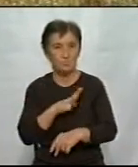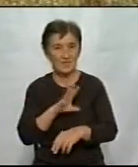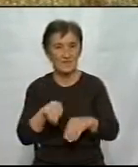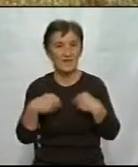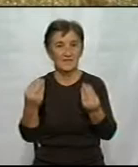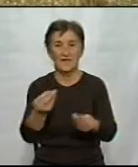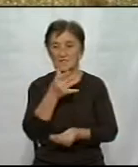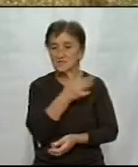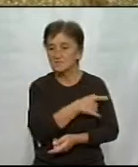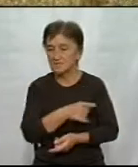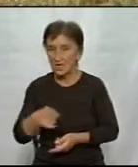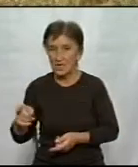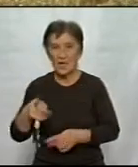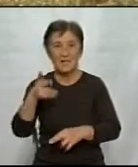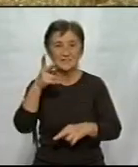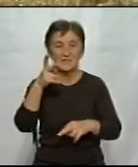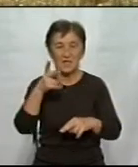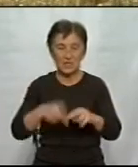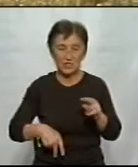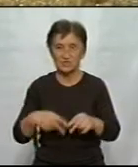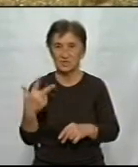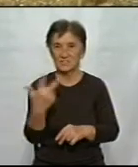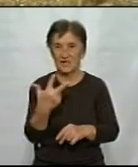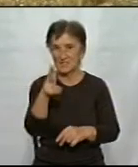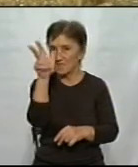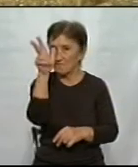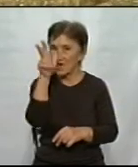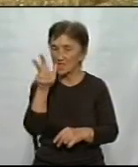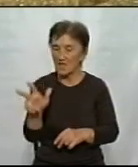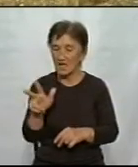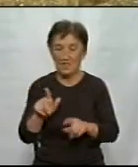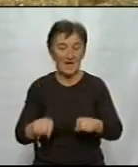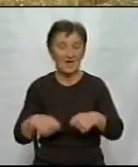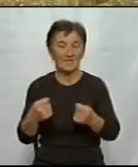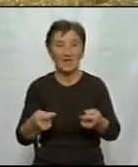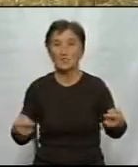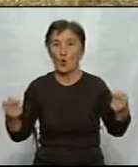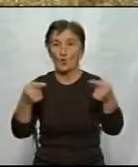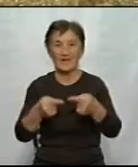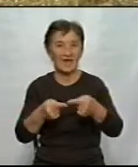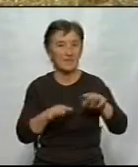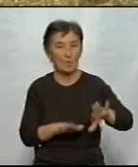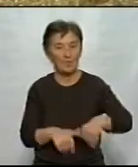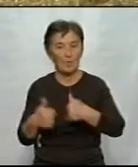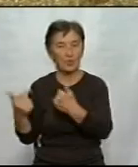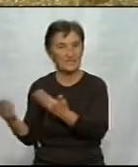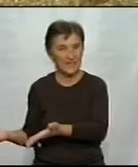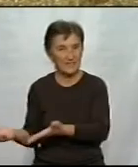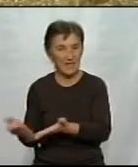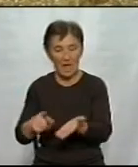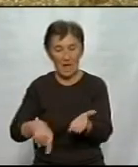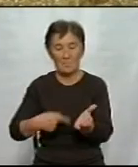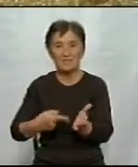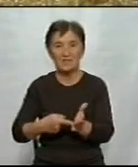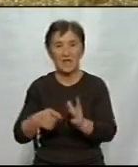закінчення третього кварталу на дати конкретні пропозиції міської раді